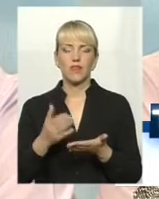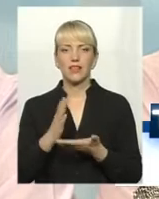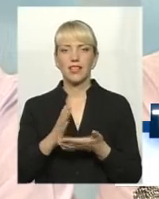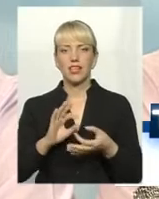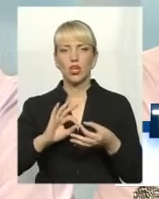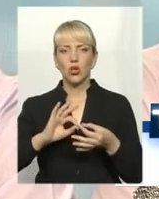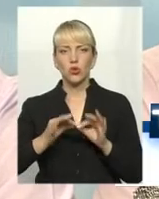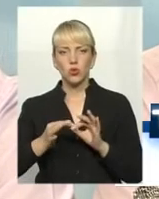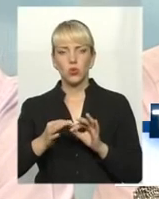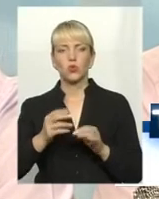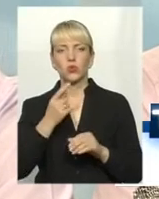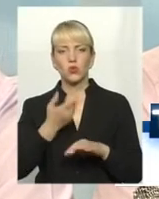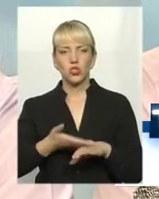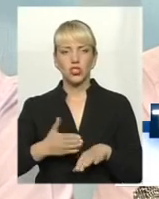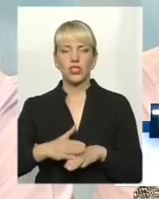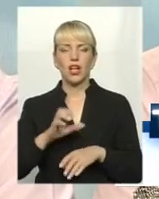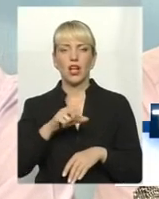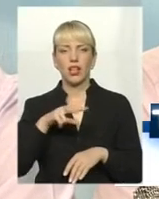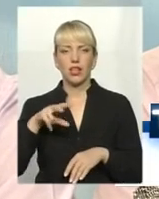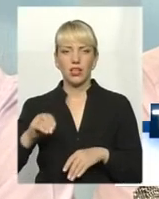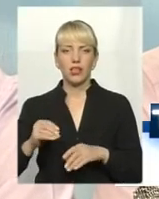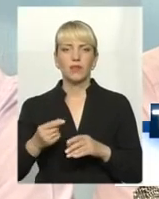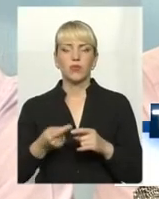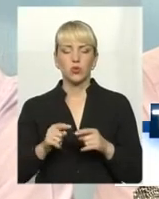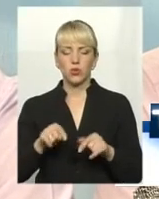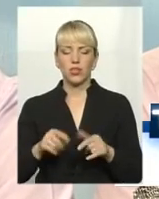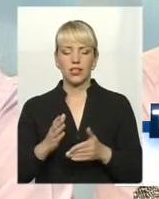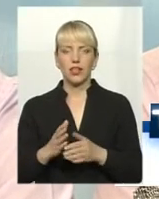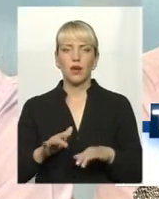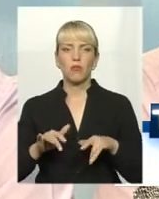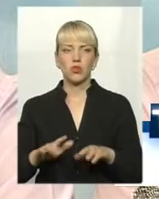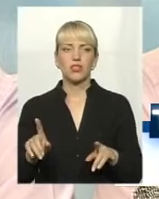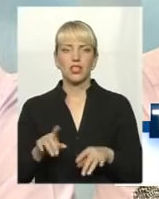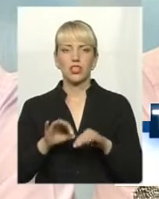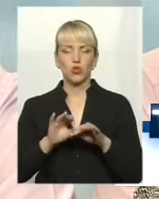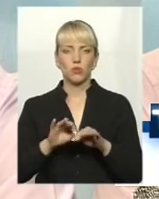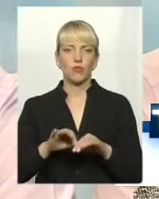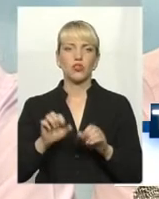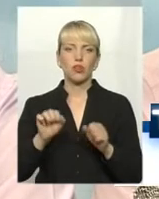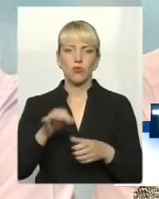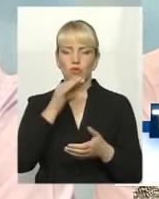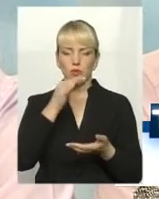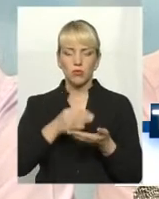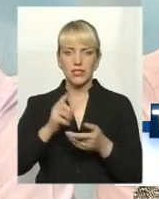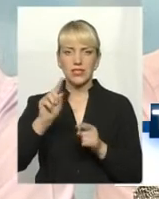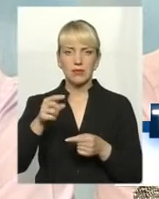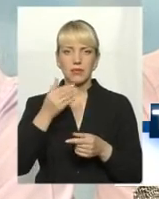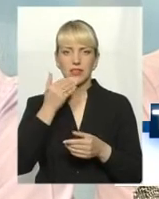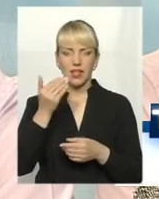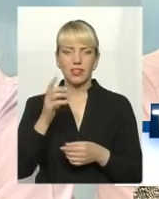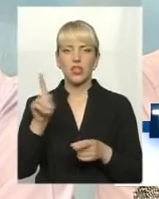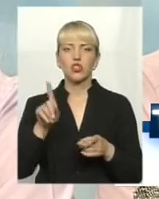труднощі, але тут процес, який кимось супроводиться і можна певну відповідальність запитати. А що таке